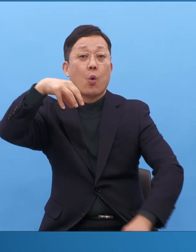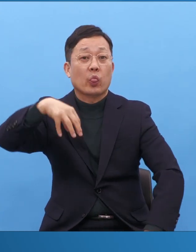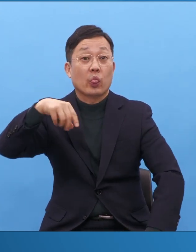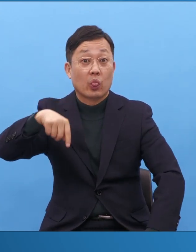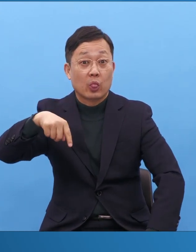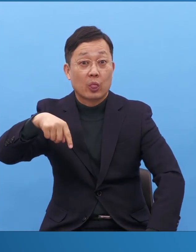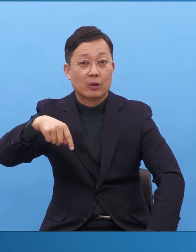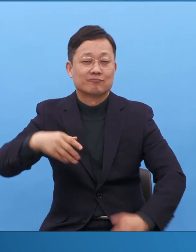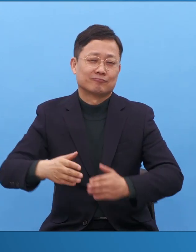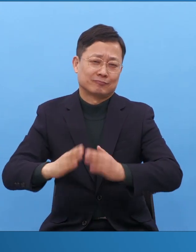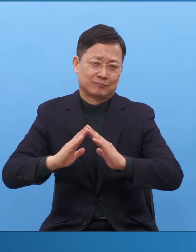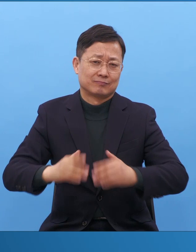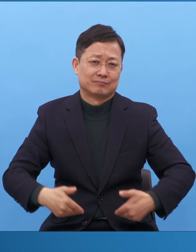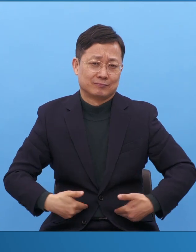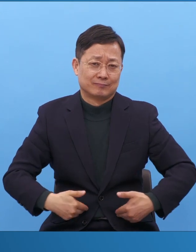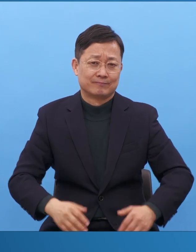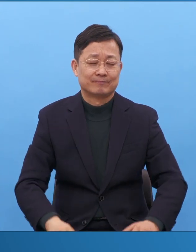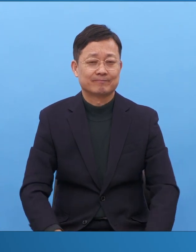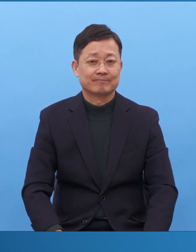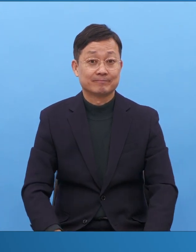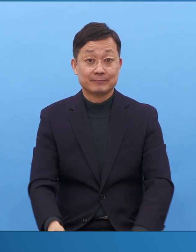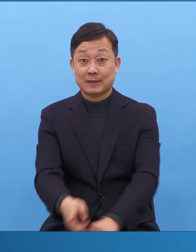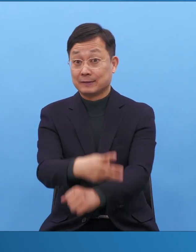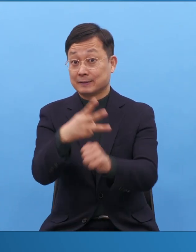뭔가 대화가 되구나